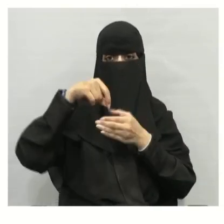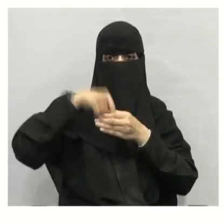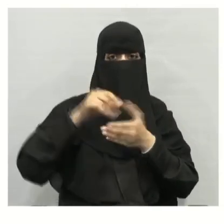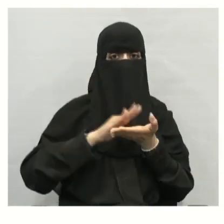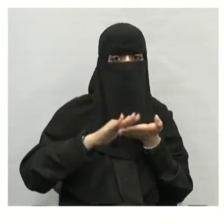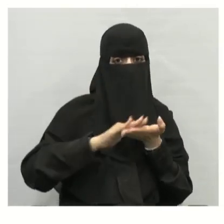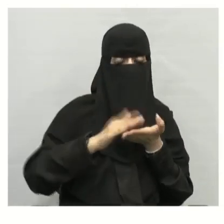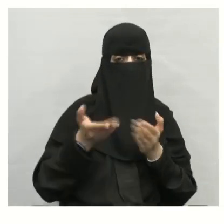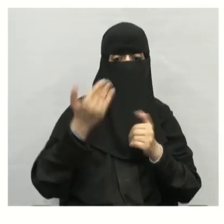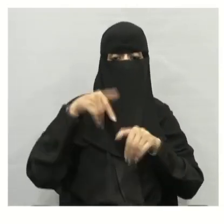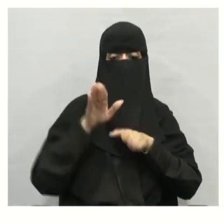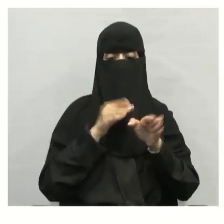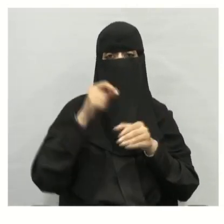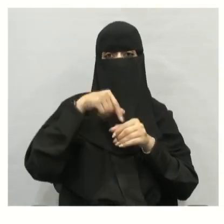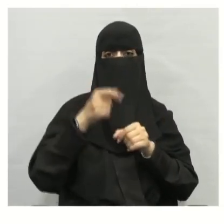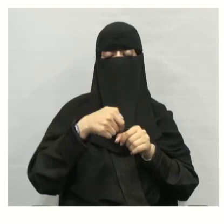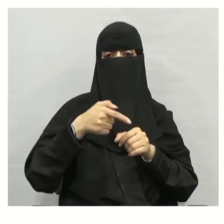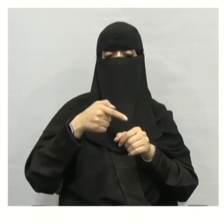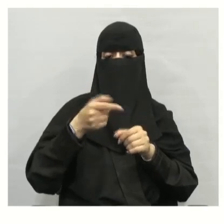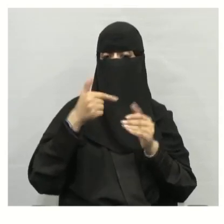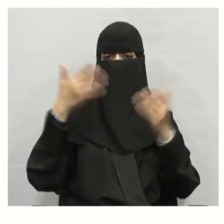في الماء وتأثيره في الهواء